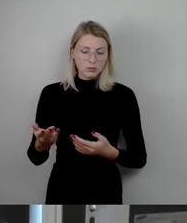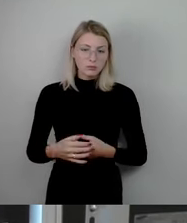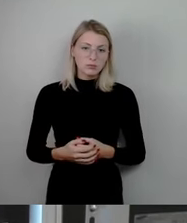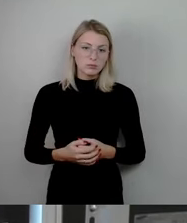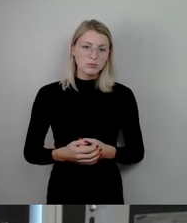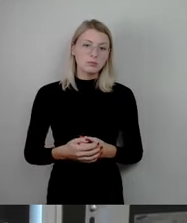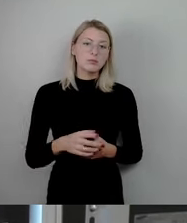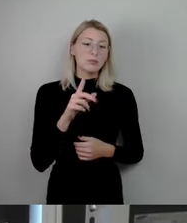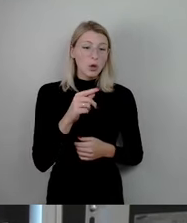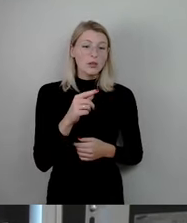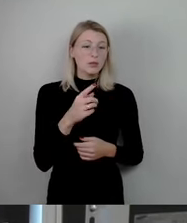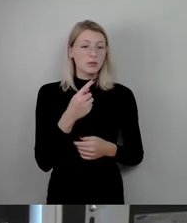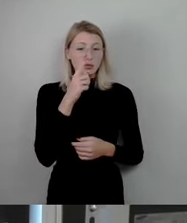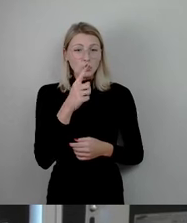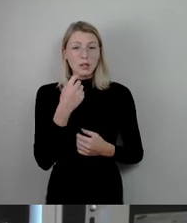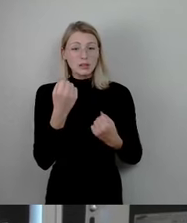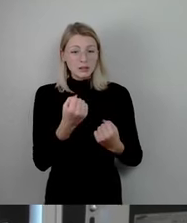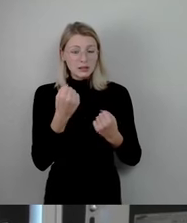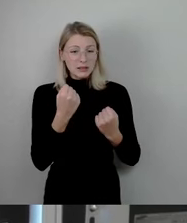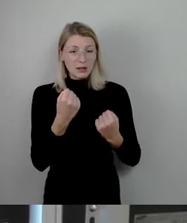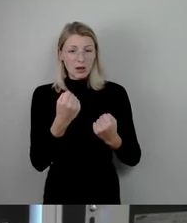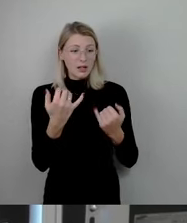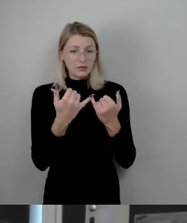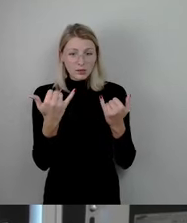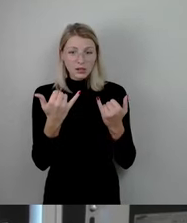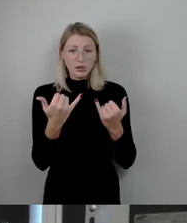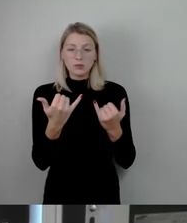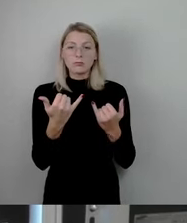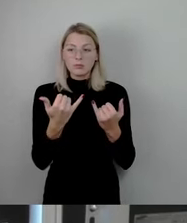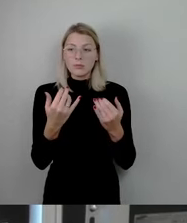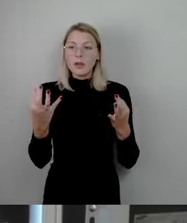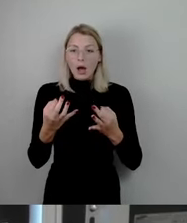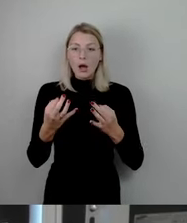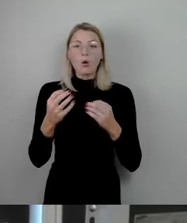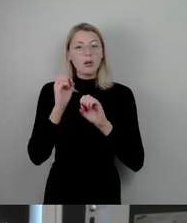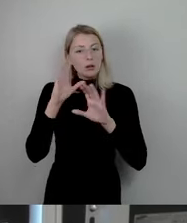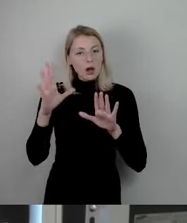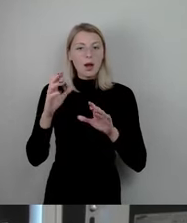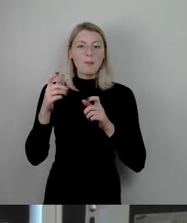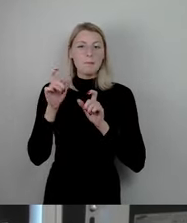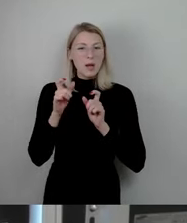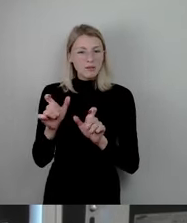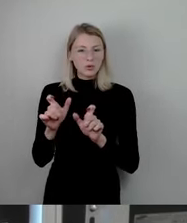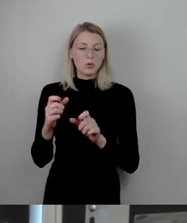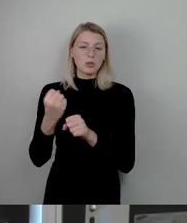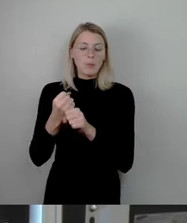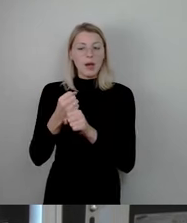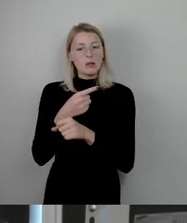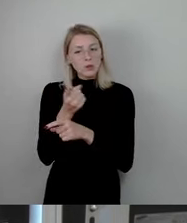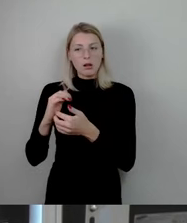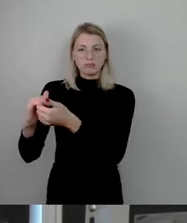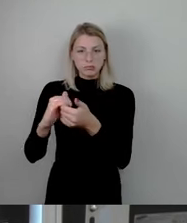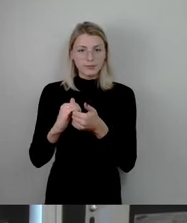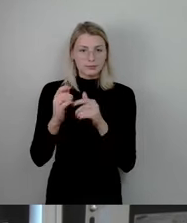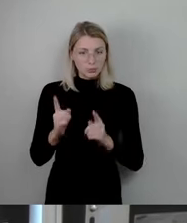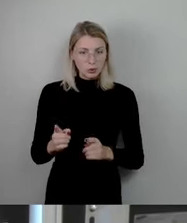allein entsteht nicht durch Abschreckung, sondern durch systematische Präventionsarbeit mit allen Gruppen. Unser Ziel muss es